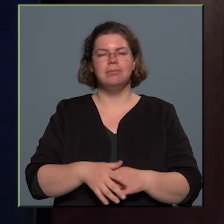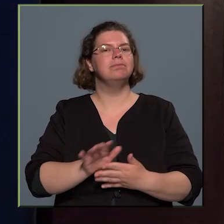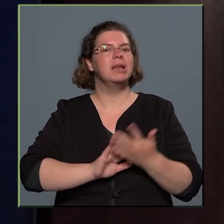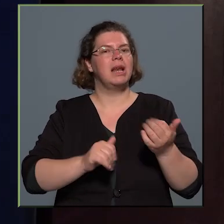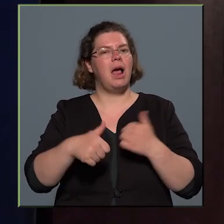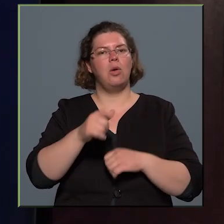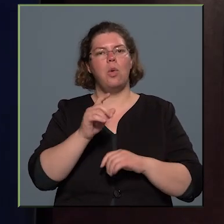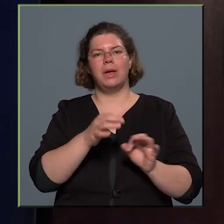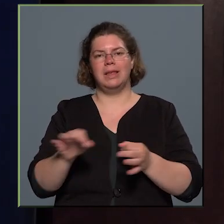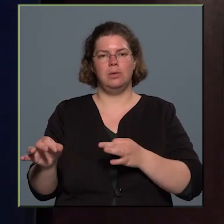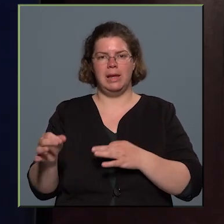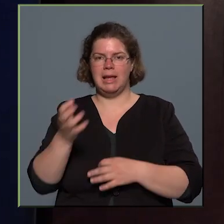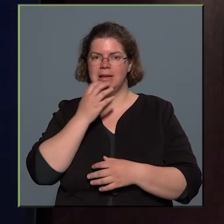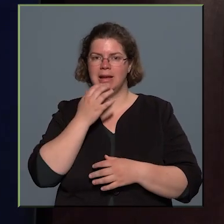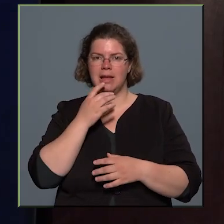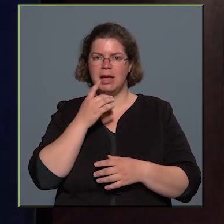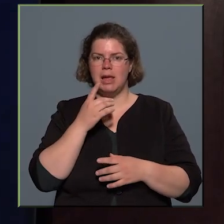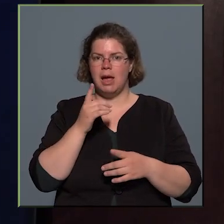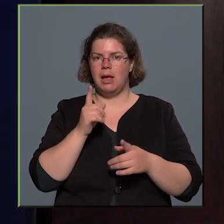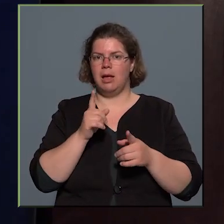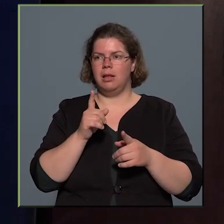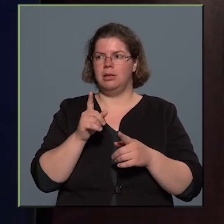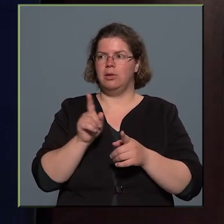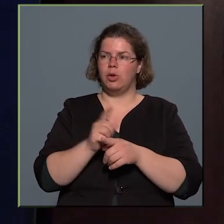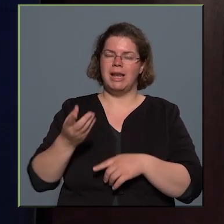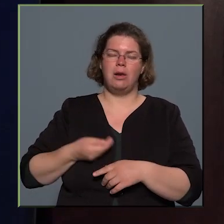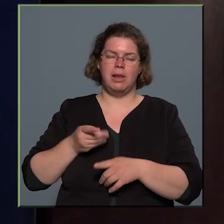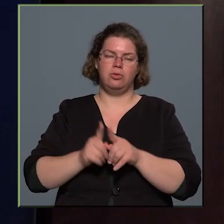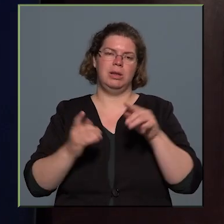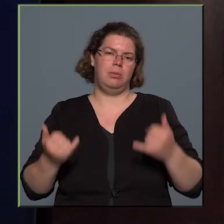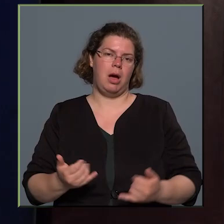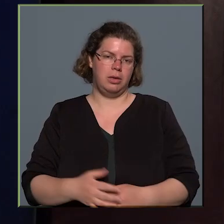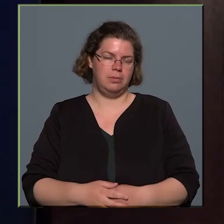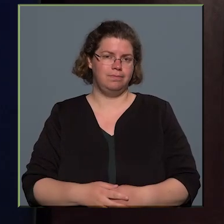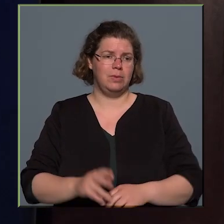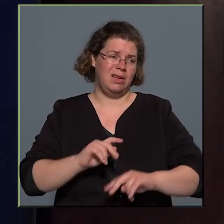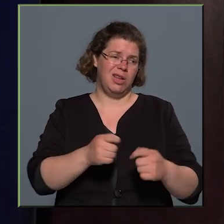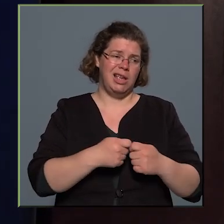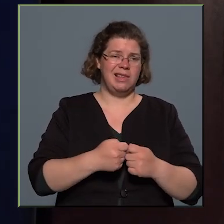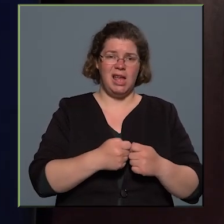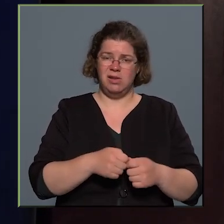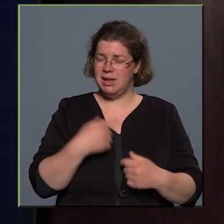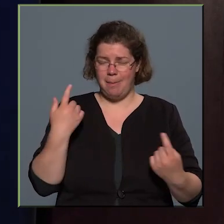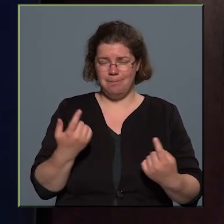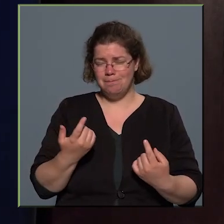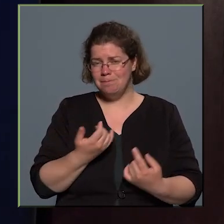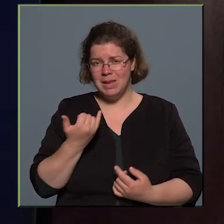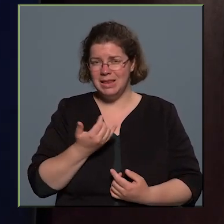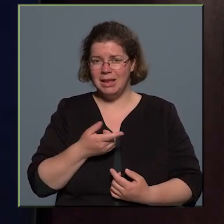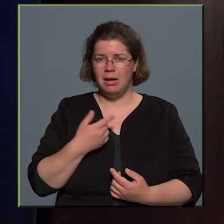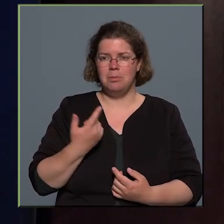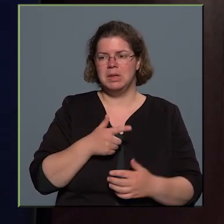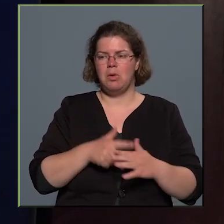egy olyan előadás, mint például a mai is? Ugye van a szervezés, de hát ez nem mindig a mi dolgunk, általában minket